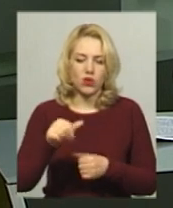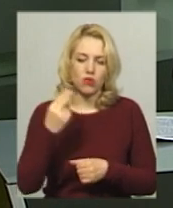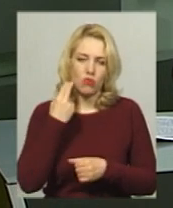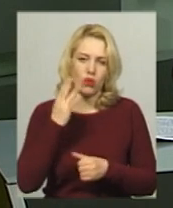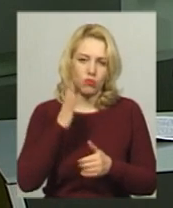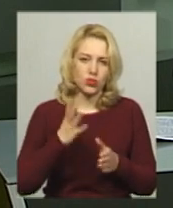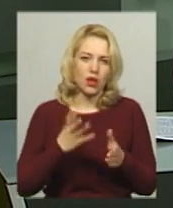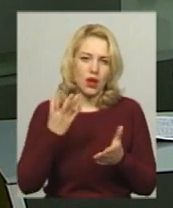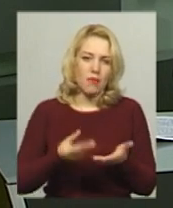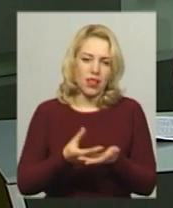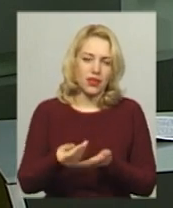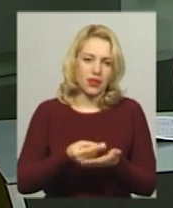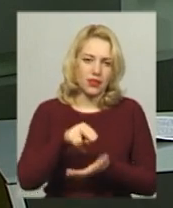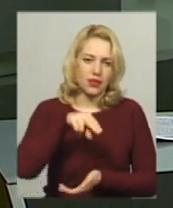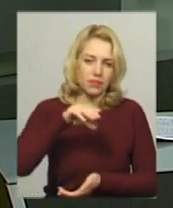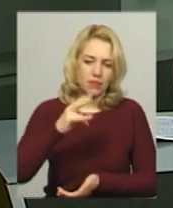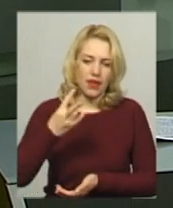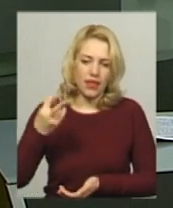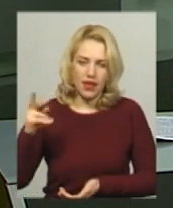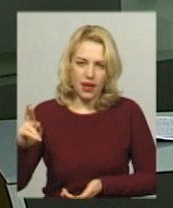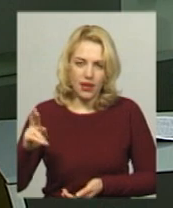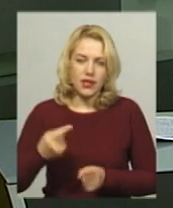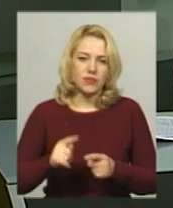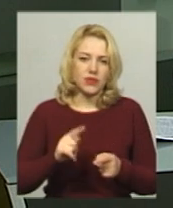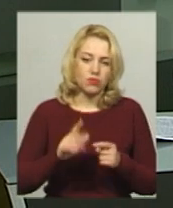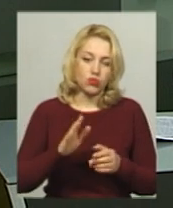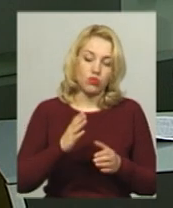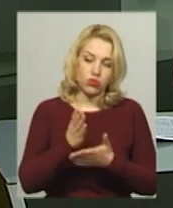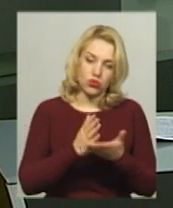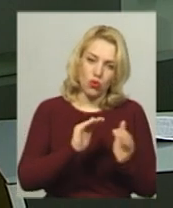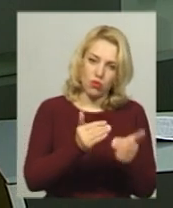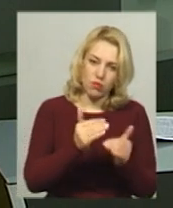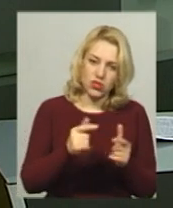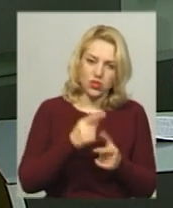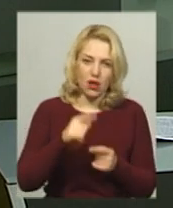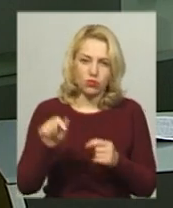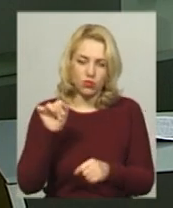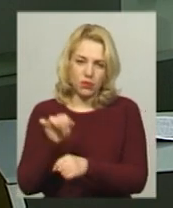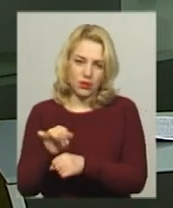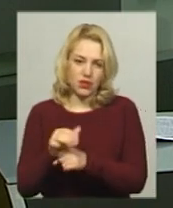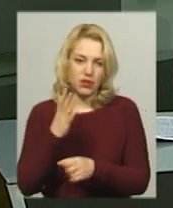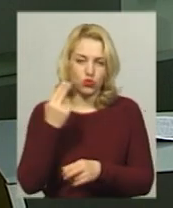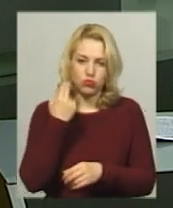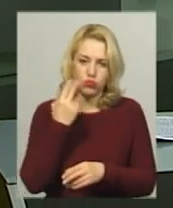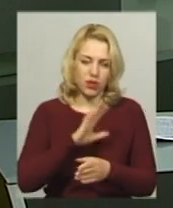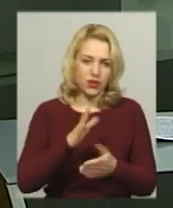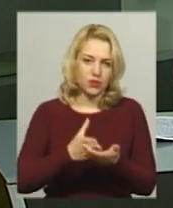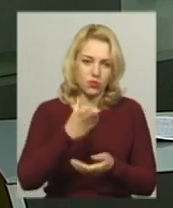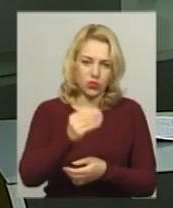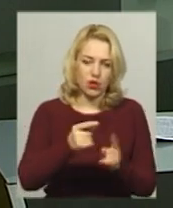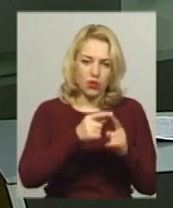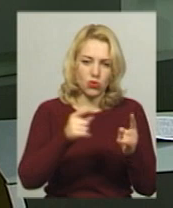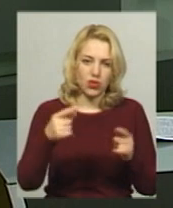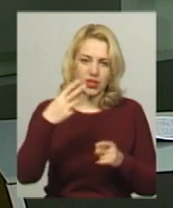ще й пеню. До того ж, послуги можуть бути обмежені або припинені, якщо споживачі не сплатять борг протягом 30 днів після офіційного